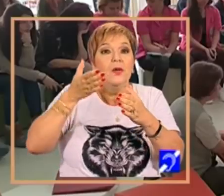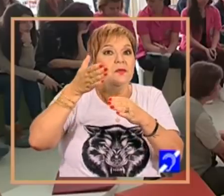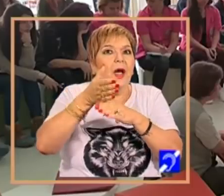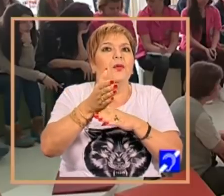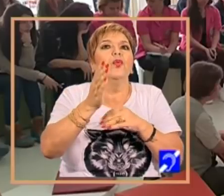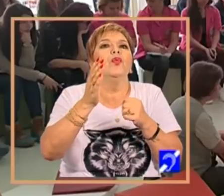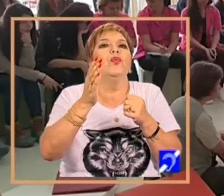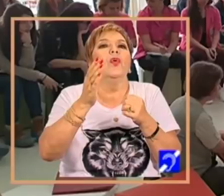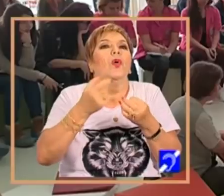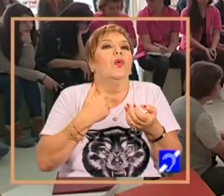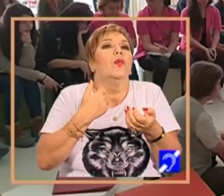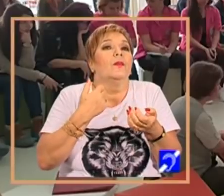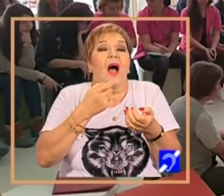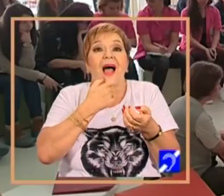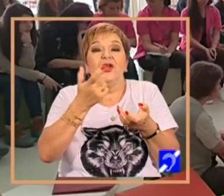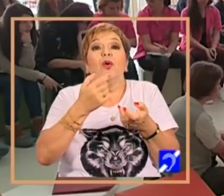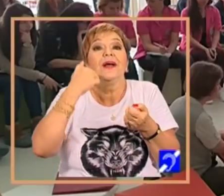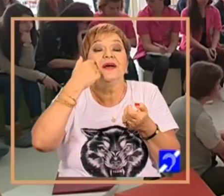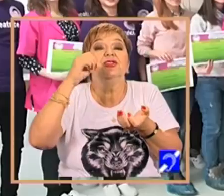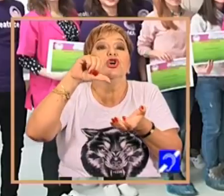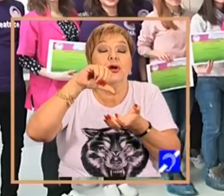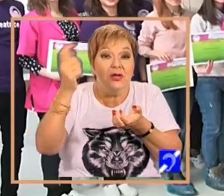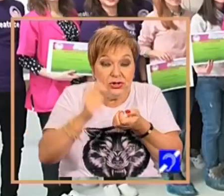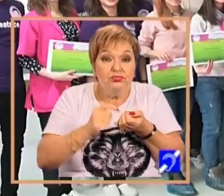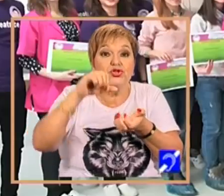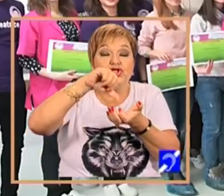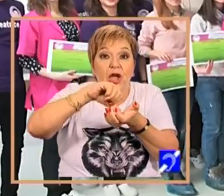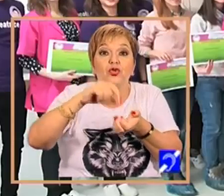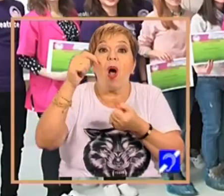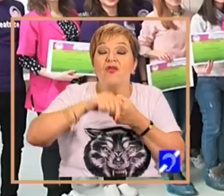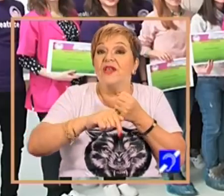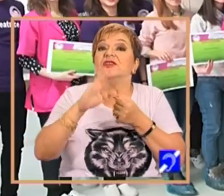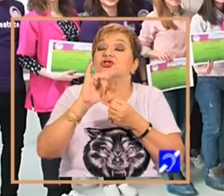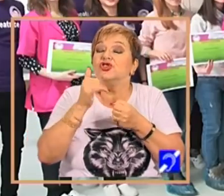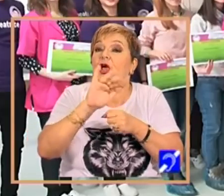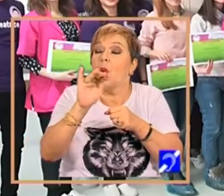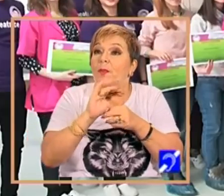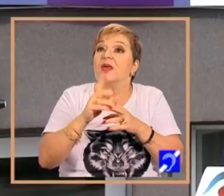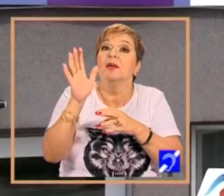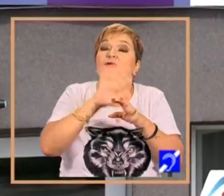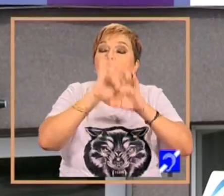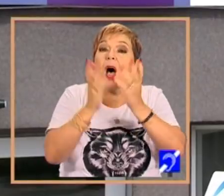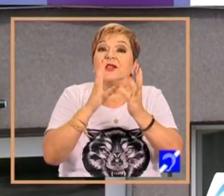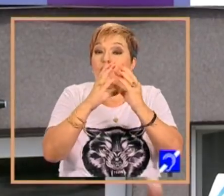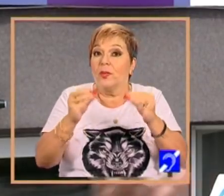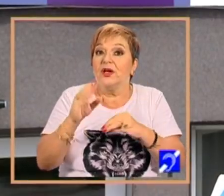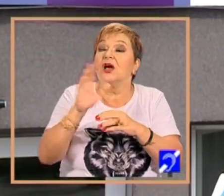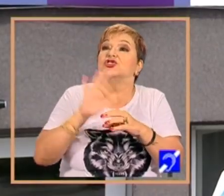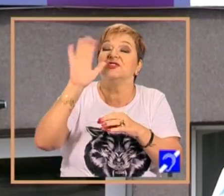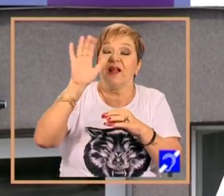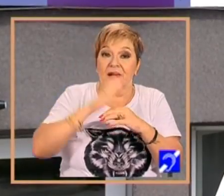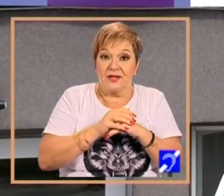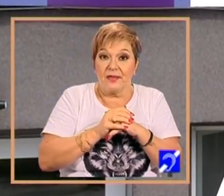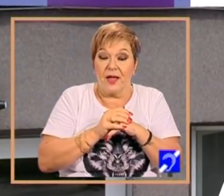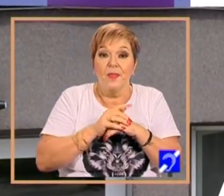centrul a fost abordat de copii din întreaga țară și din străinătate. Bineînțeles că părinții vin și cu un know-how pe